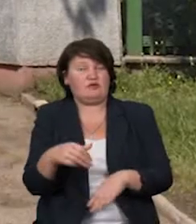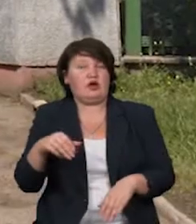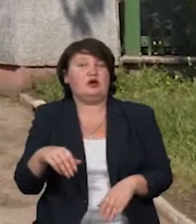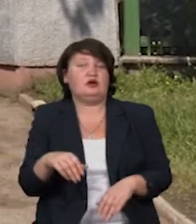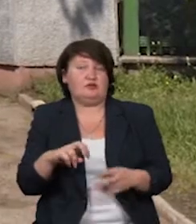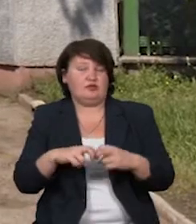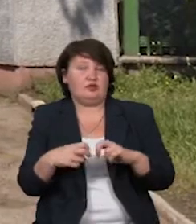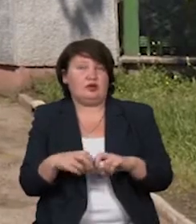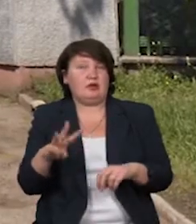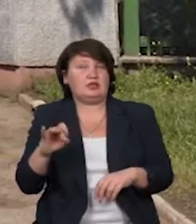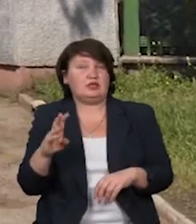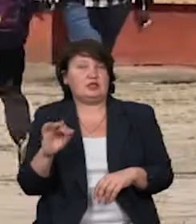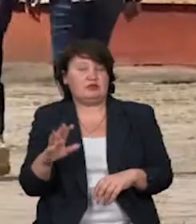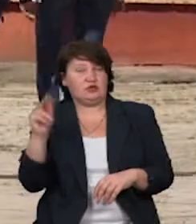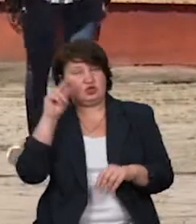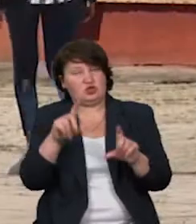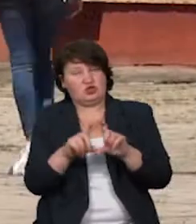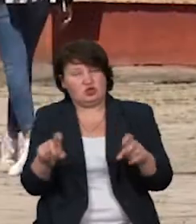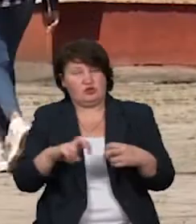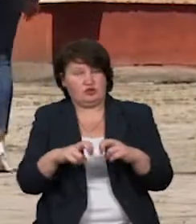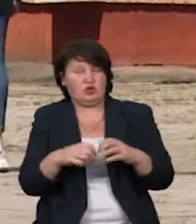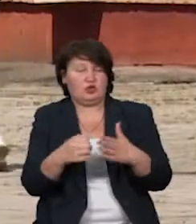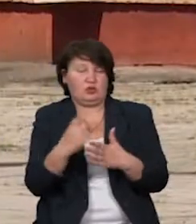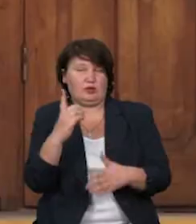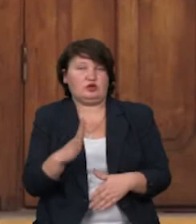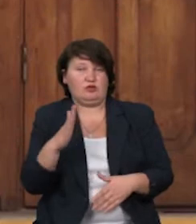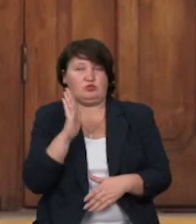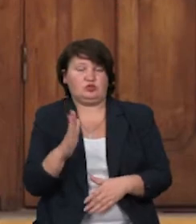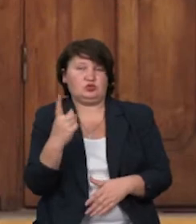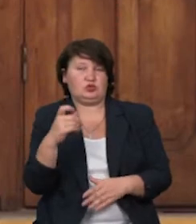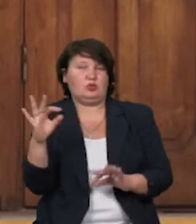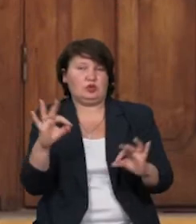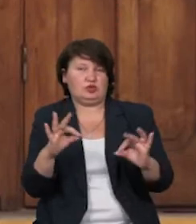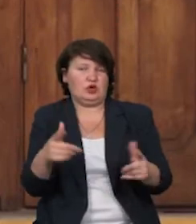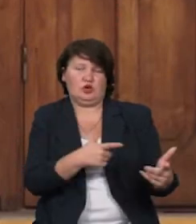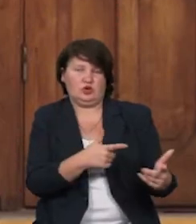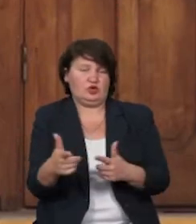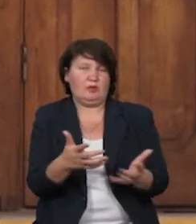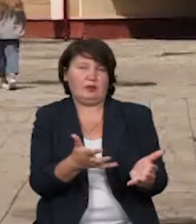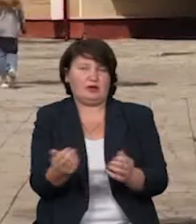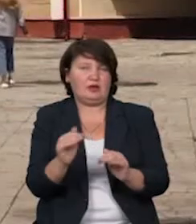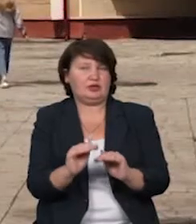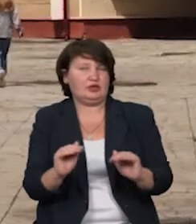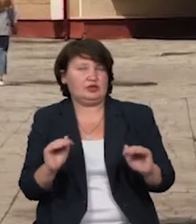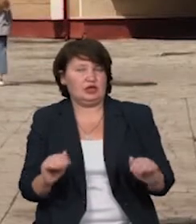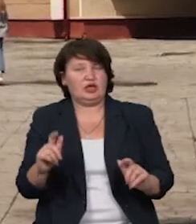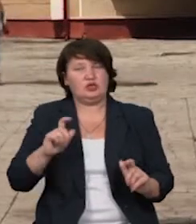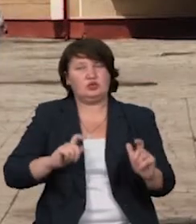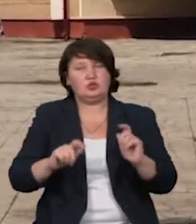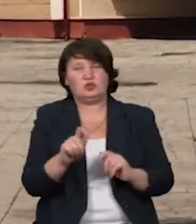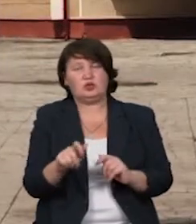Марцінків. Тому навчальні заклади міста до 1 вересня будуть 100% готовими прийняти учнів та студентів.